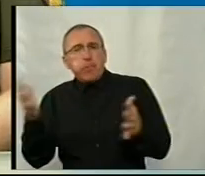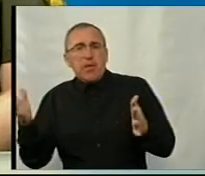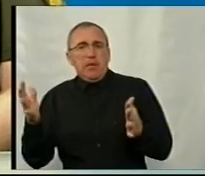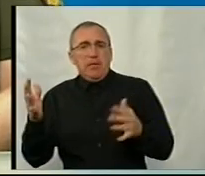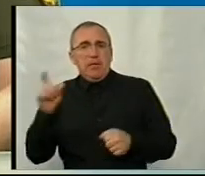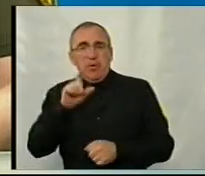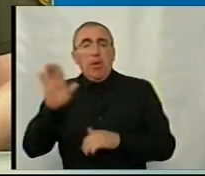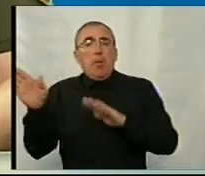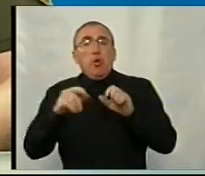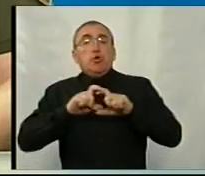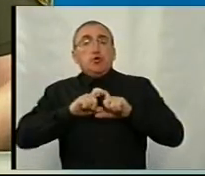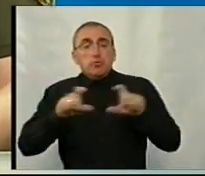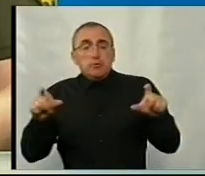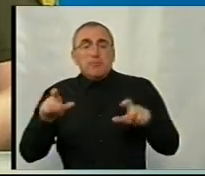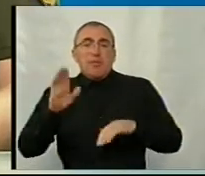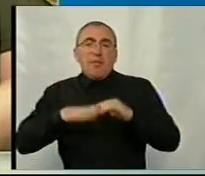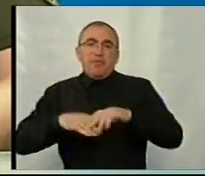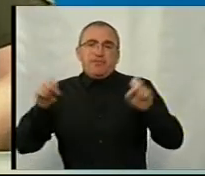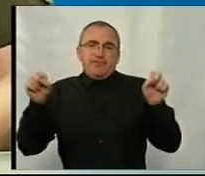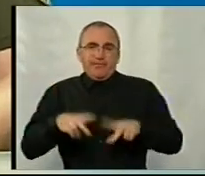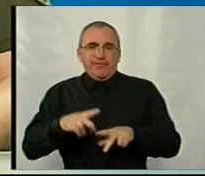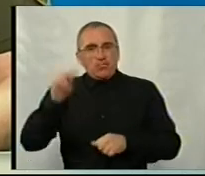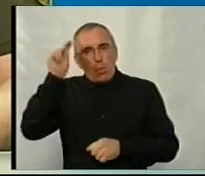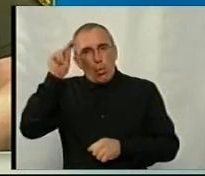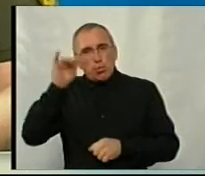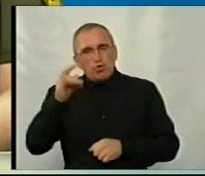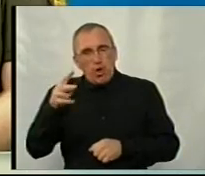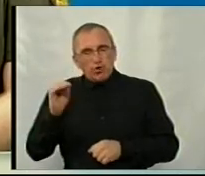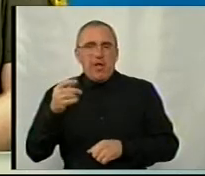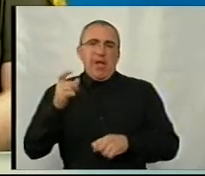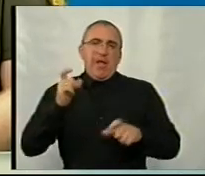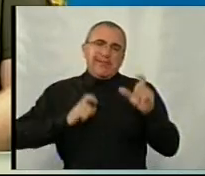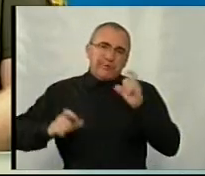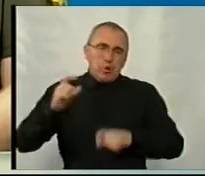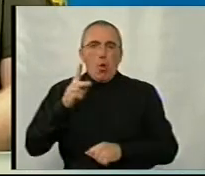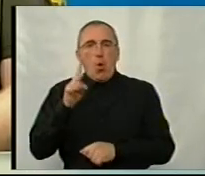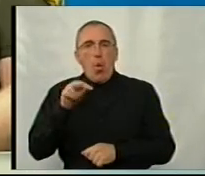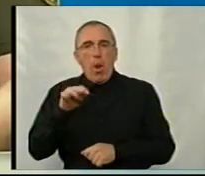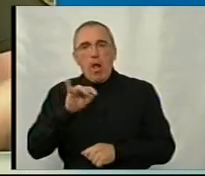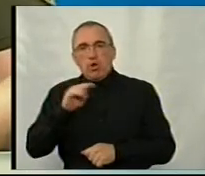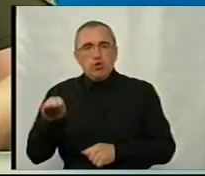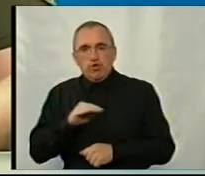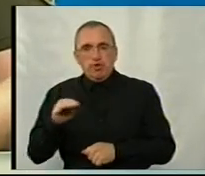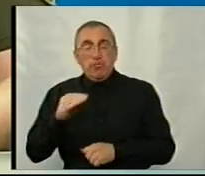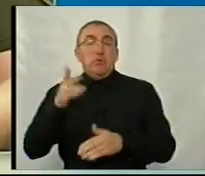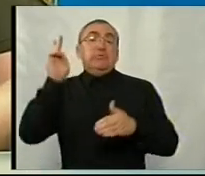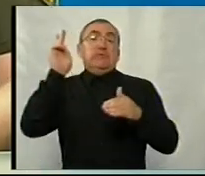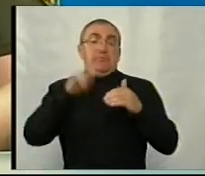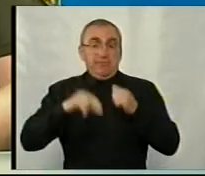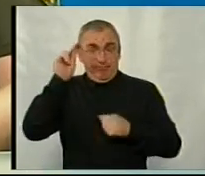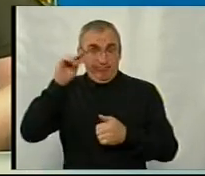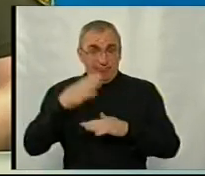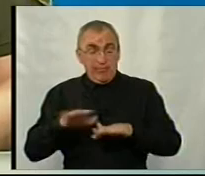наших після школи йде чи в професійне технічне училище, чи в коледж, чи в інститут, який колись закінчує. Тобто ці